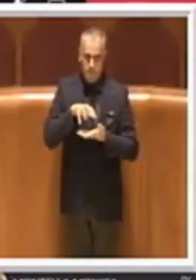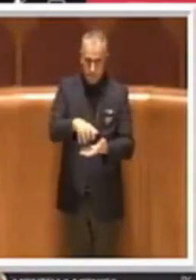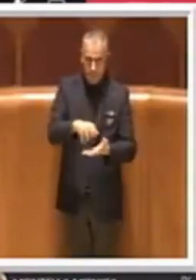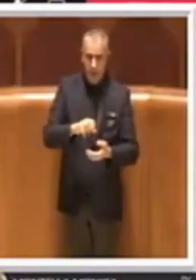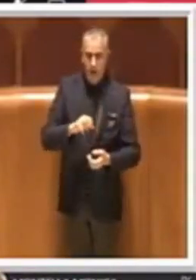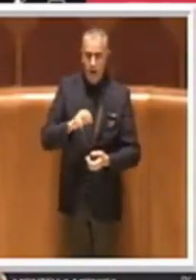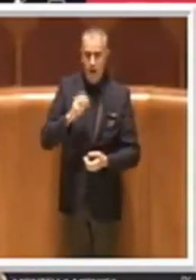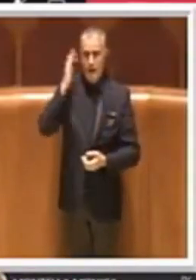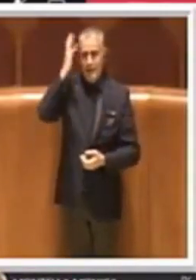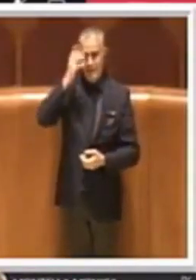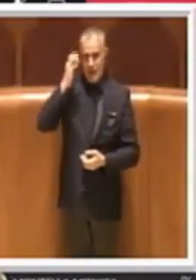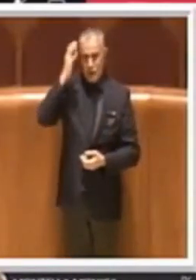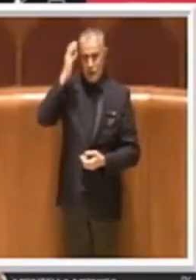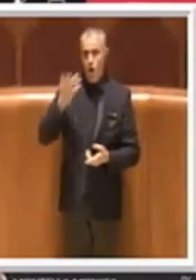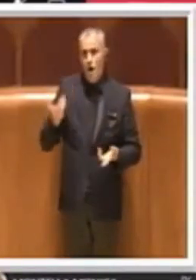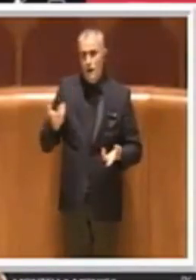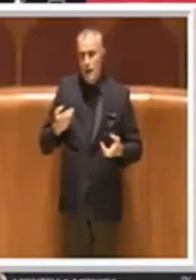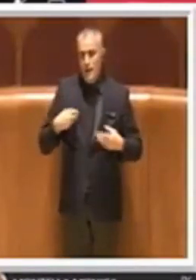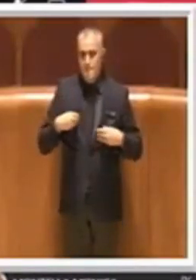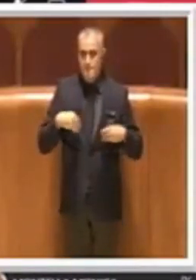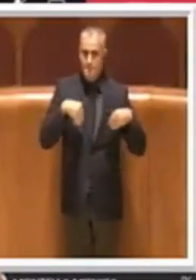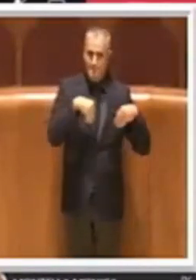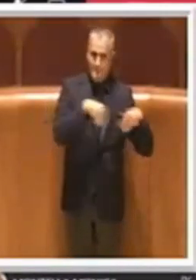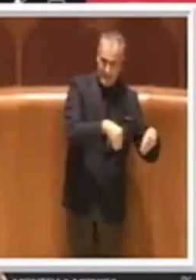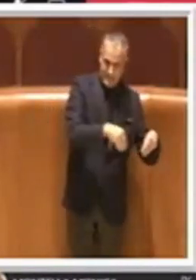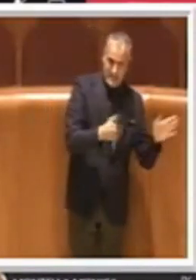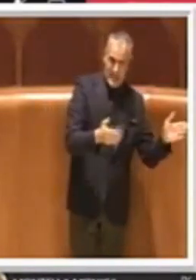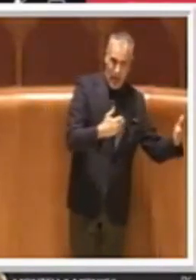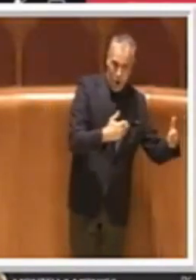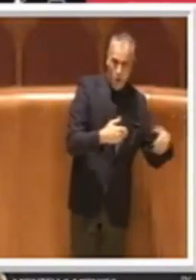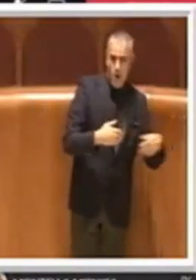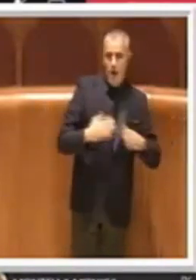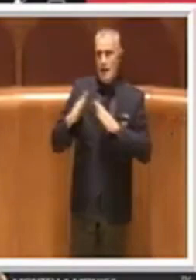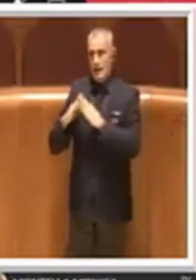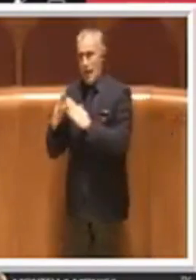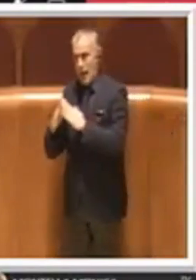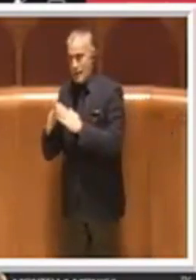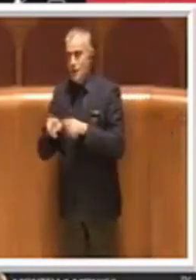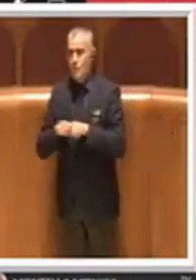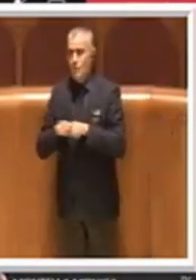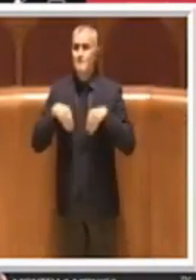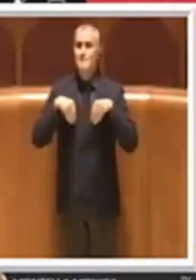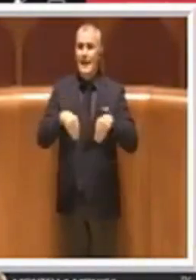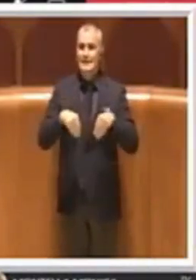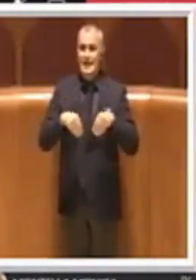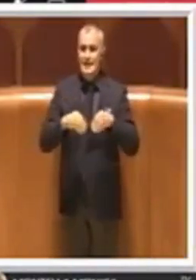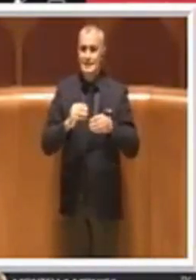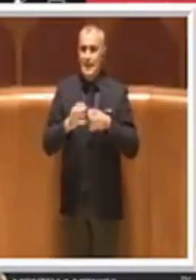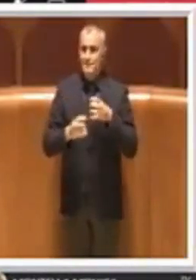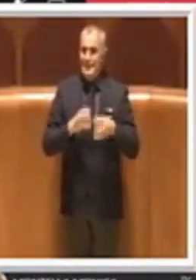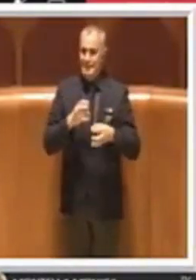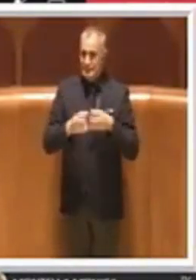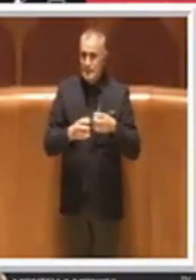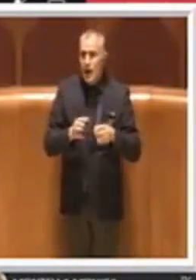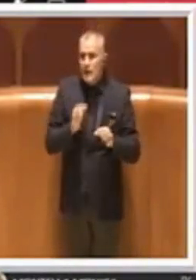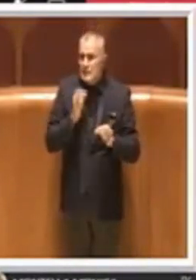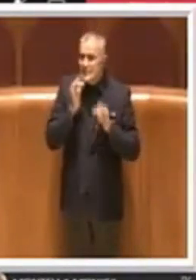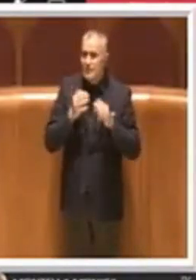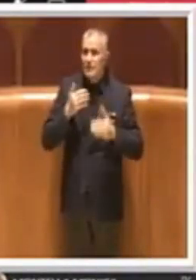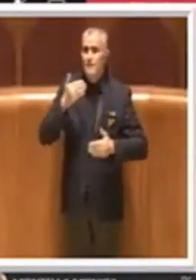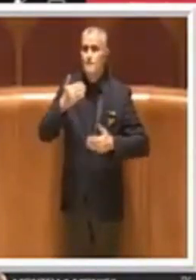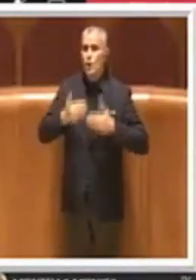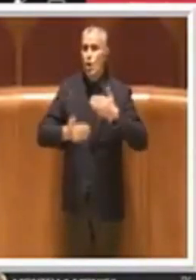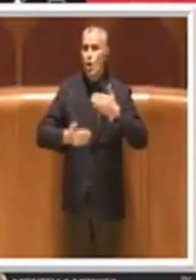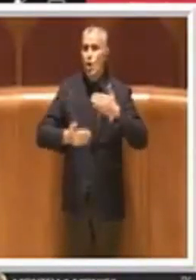con la presenza mista è qualcosa che è attinente a una forma di progresso. Il progredire dobbiamo vederlo come una